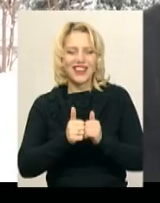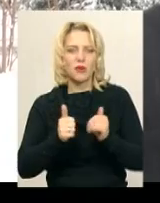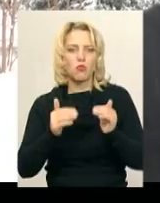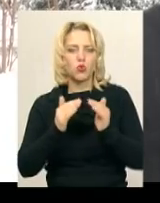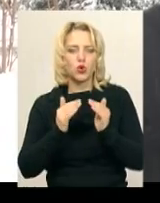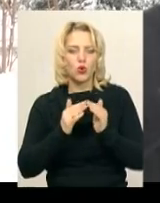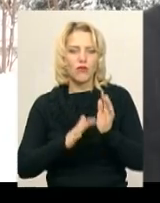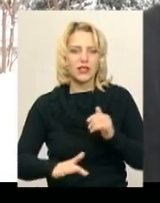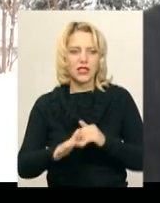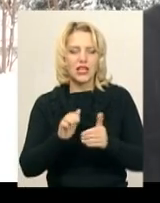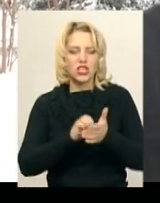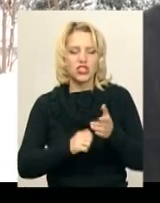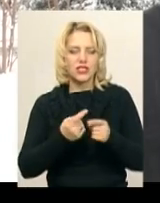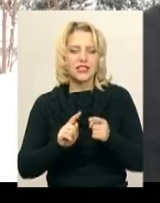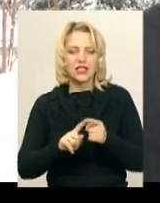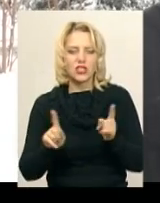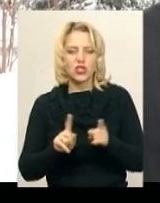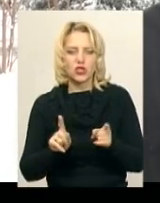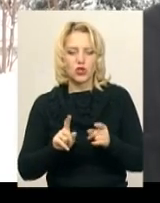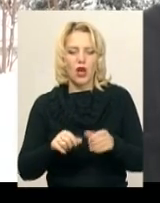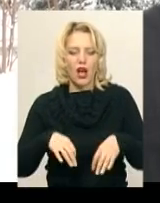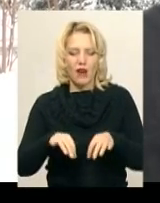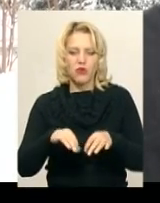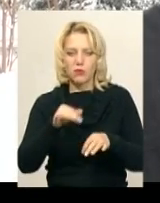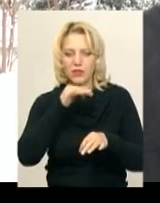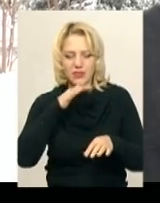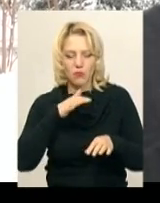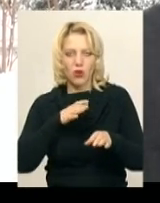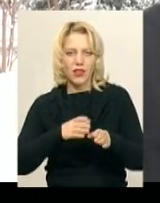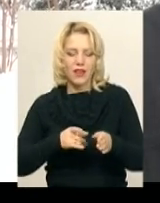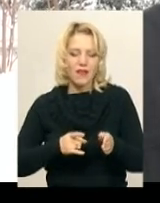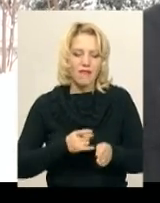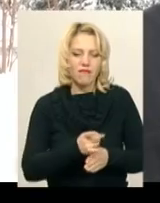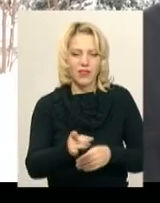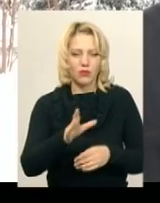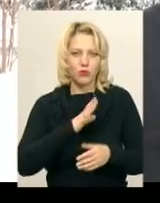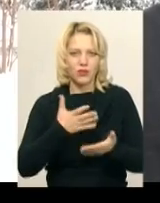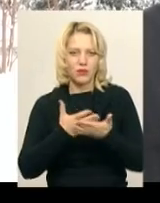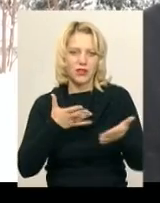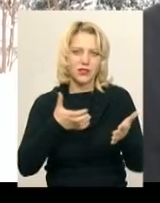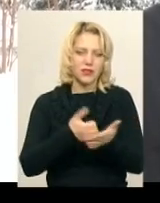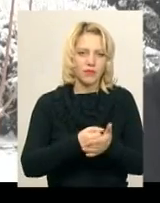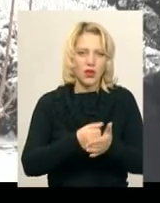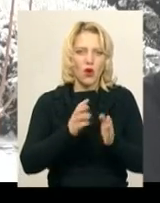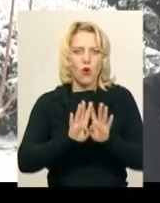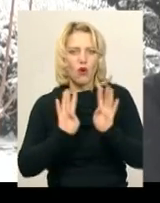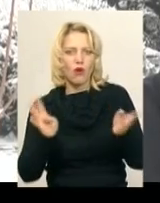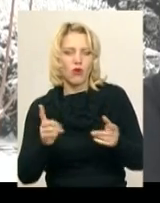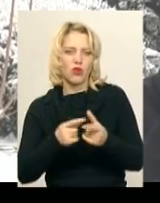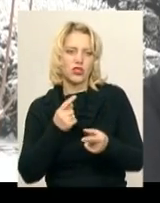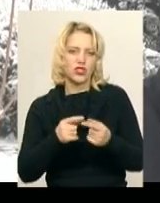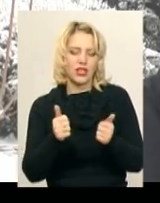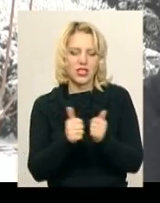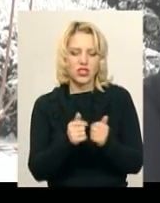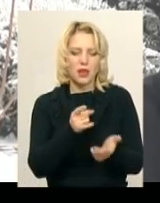автомобілі не змогли виїхати з прилеглої території, відбулося зіткнення або з огорожою, або з іншими припаркованими автомобілями. Таку ситуацію можна